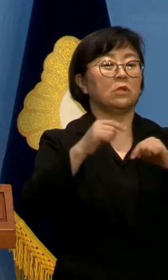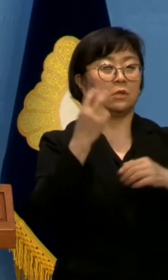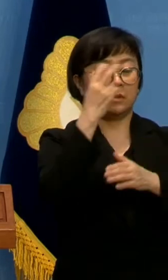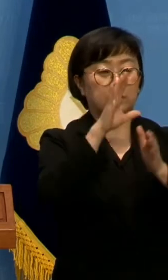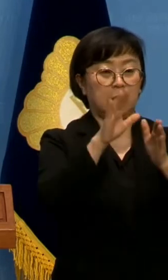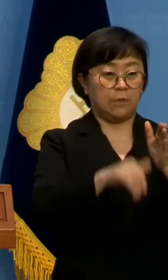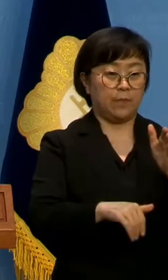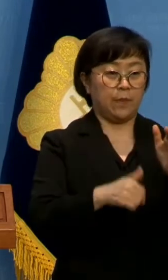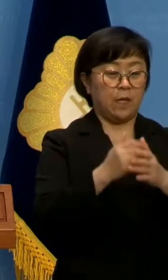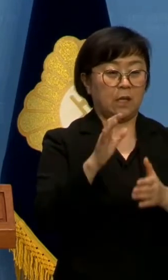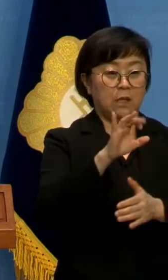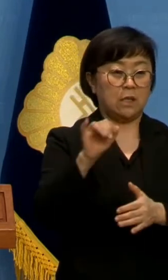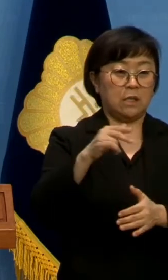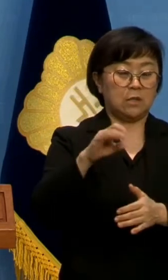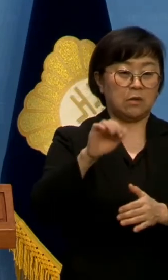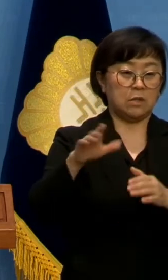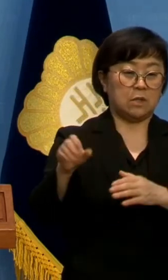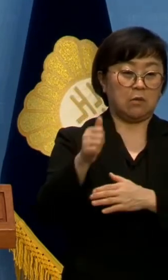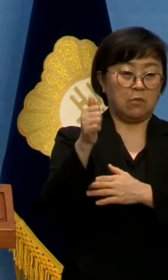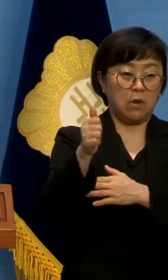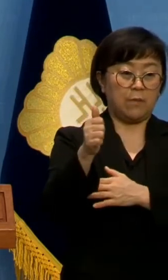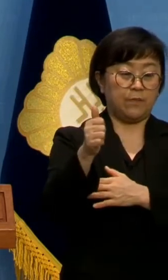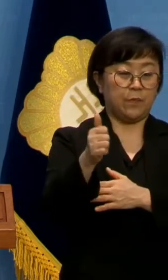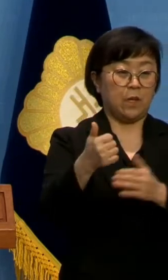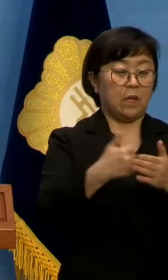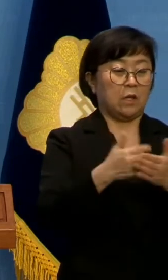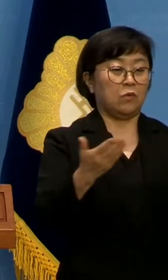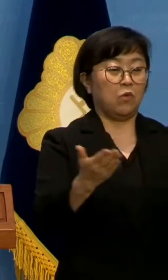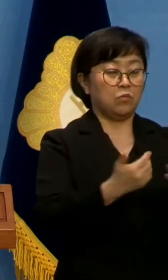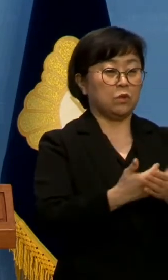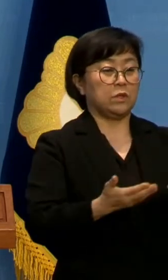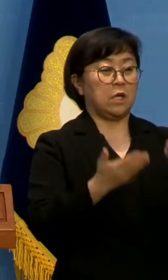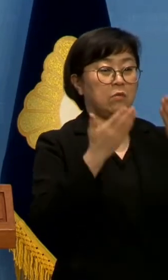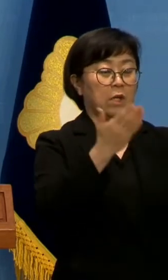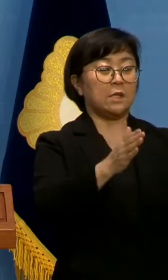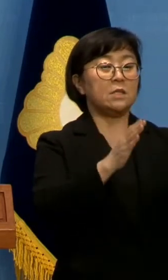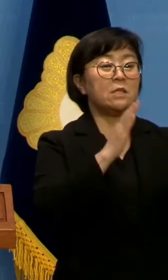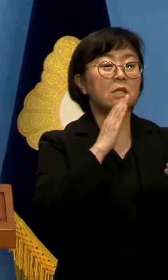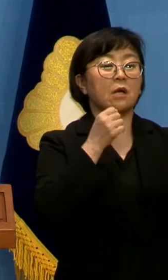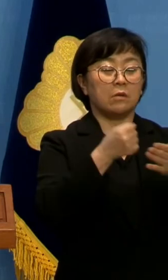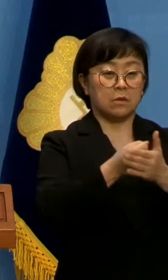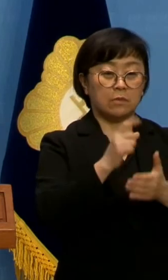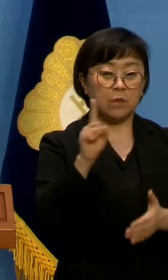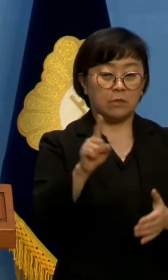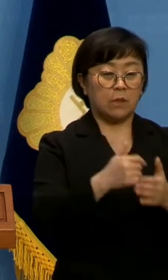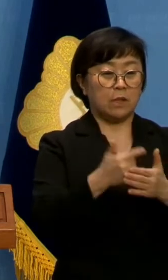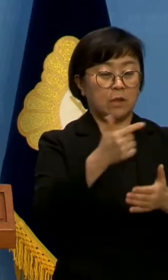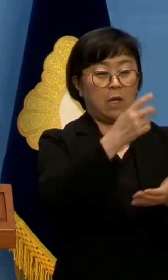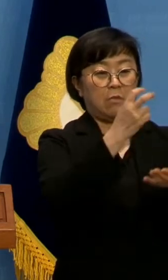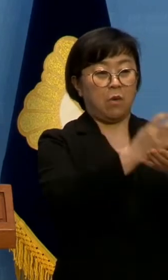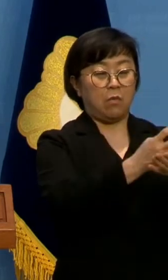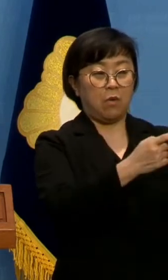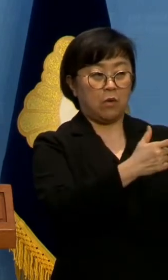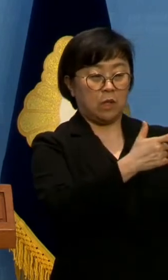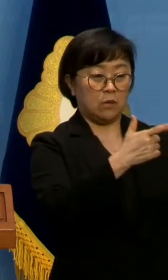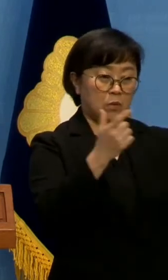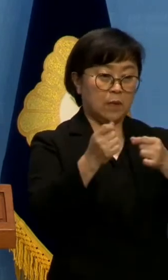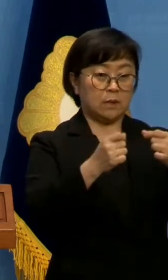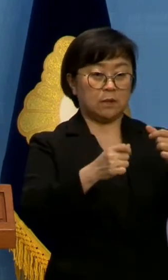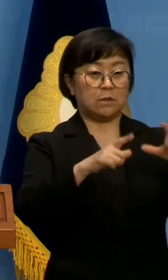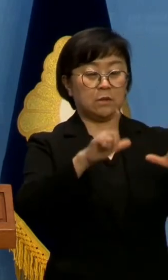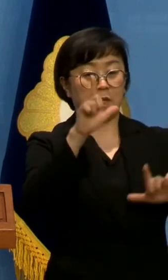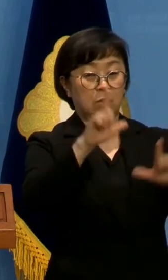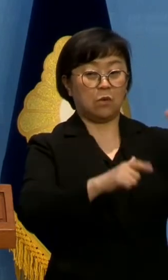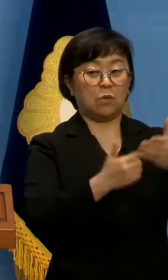이정식 장관조차 노무제공의 실질로 판단하는 것이 대법원의 일관적 태도이고